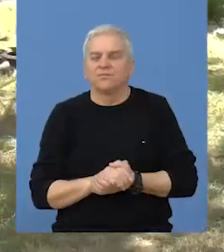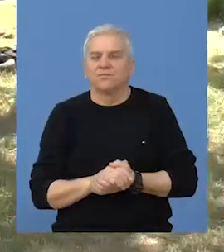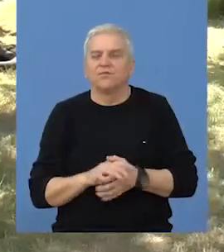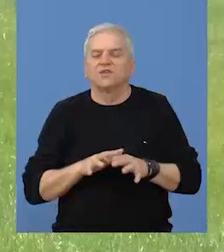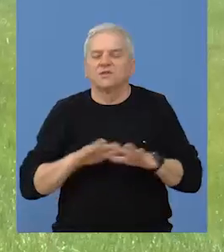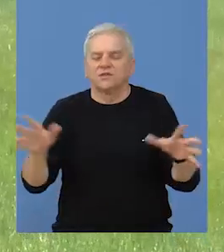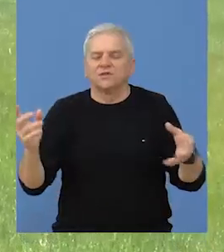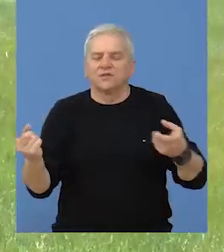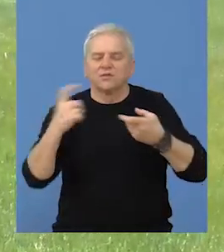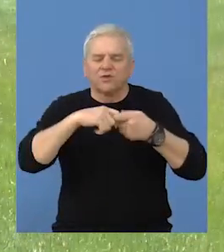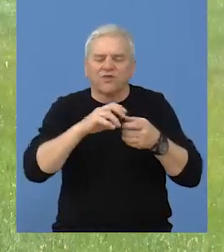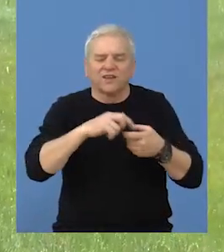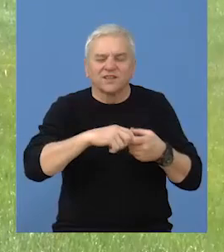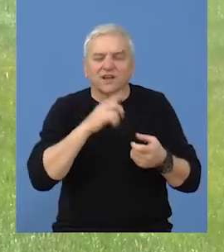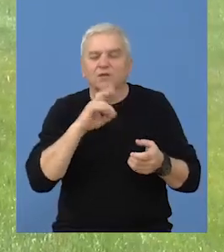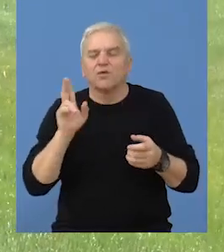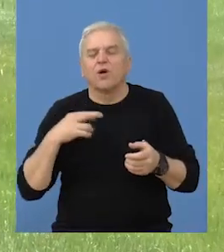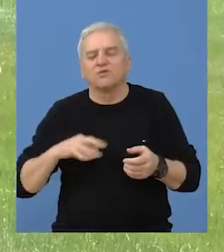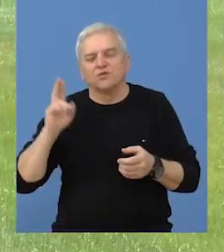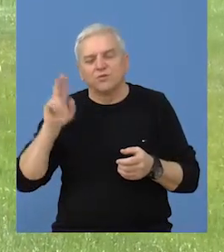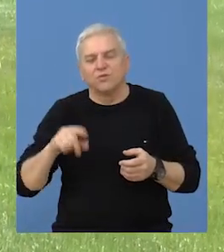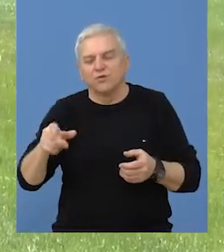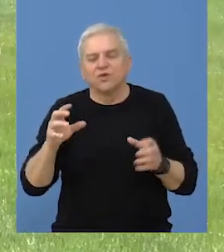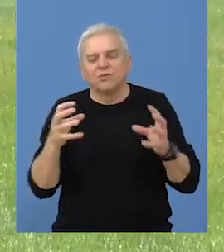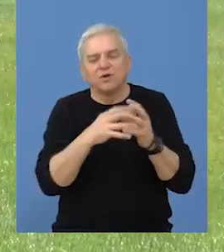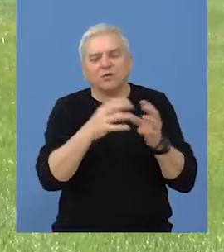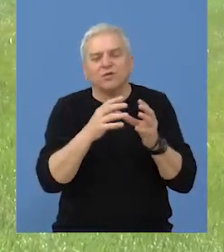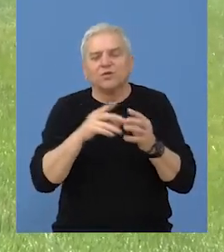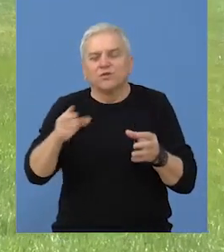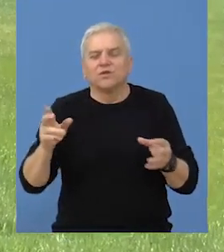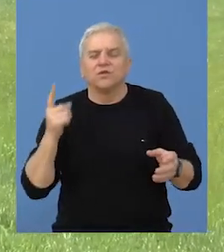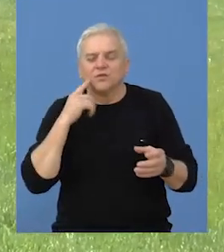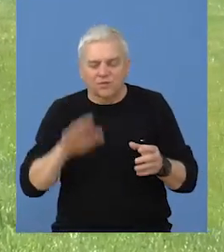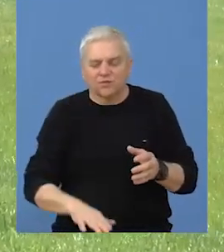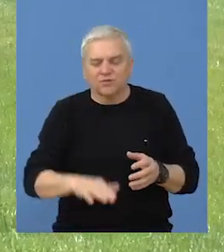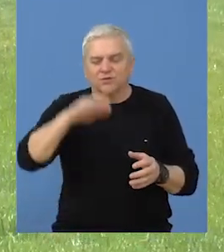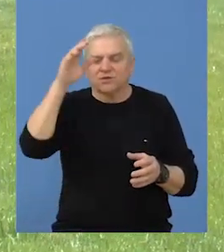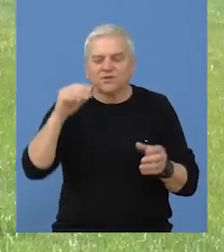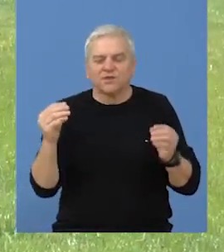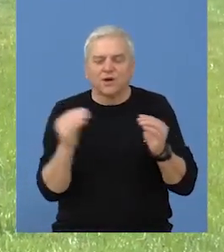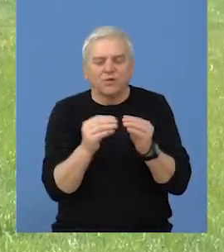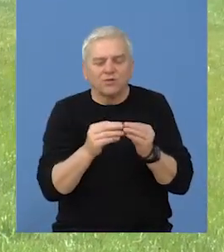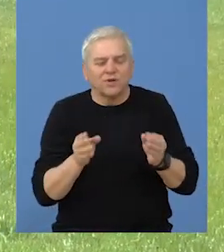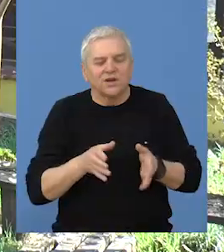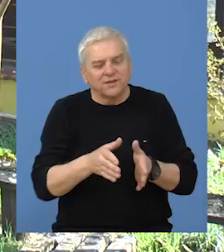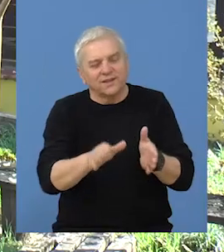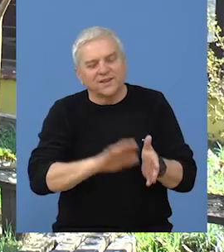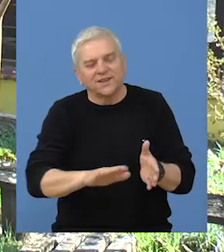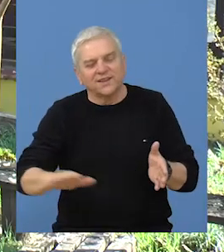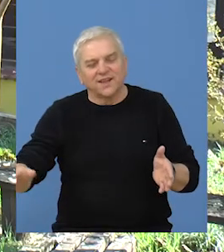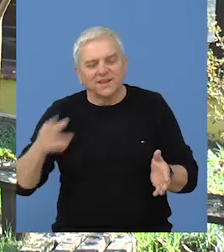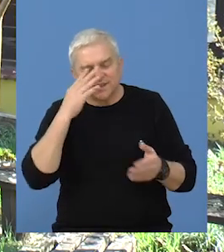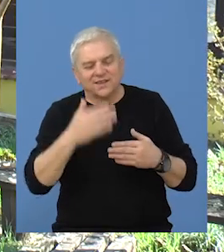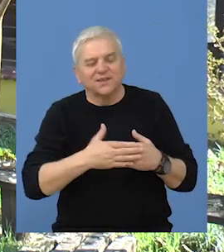široko pojasno. Tako da moramo po kategorijama odnosno po uzrastu prilagoditi deci